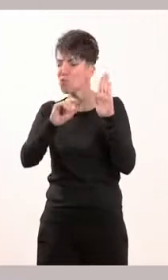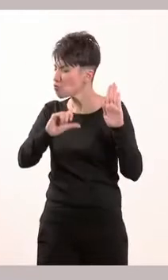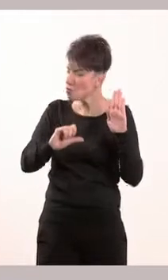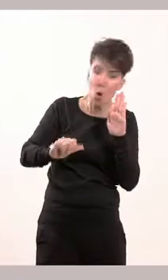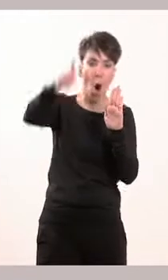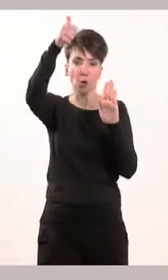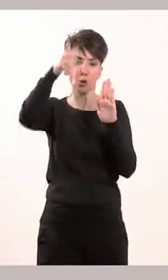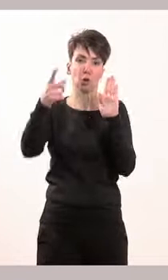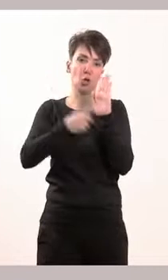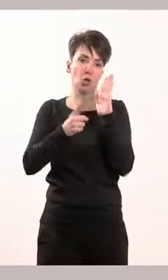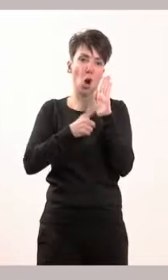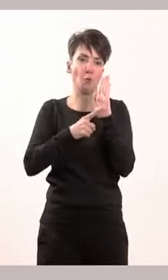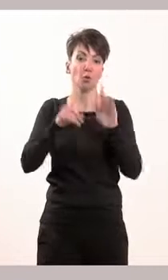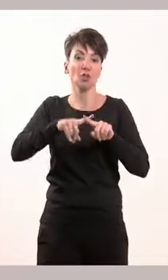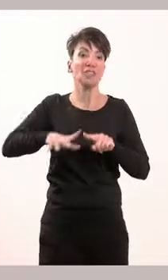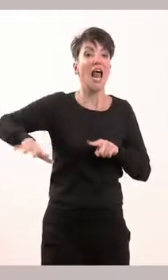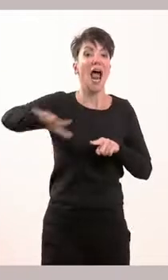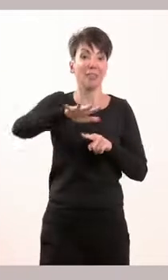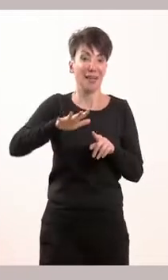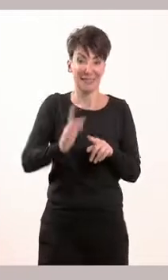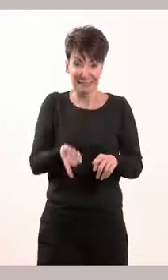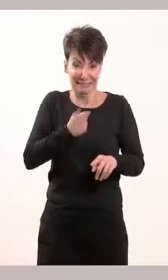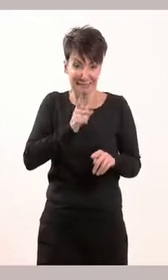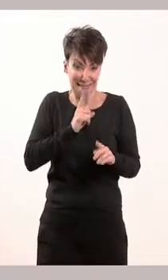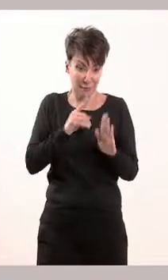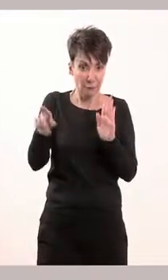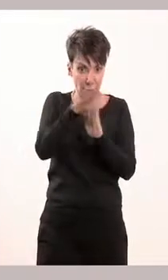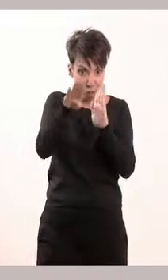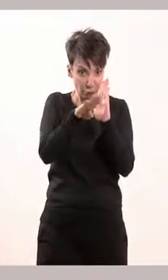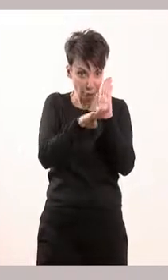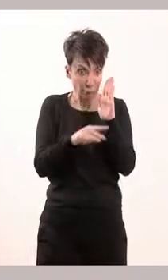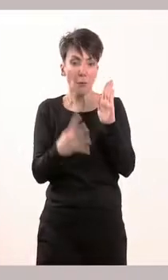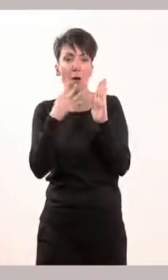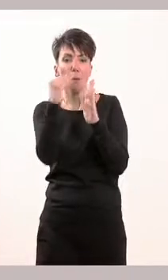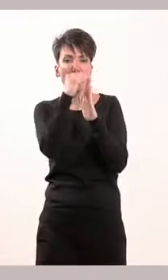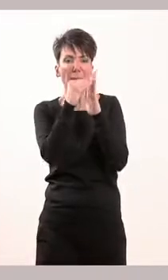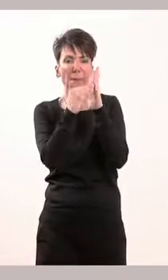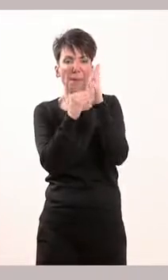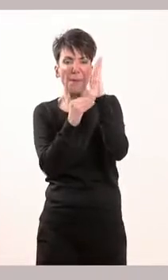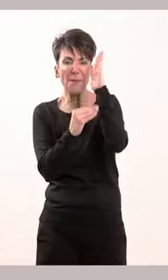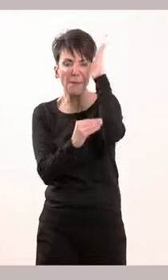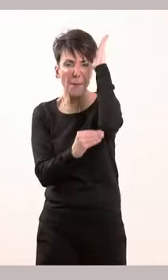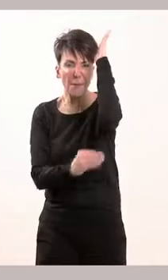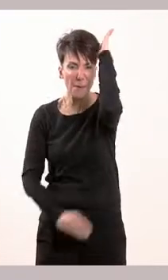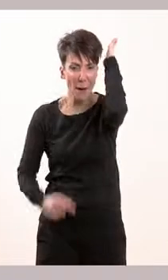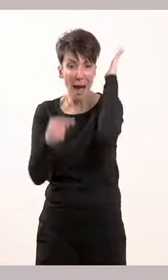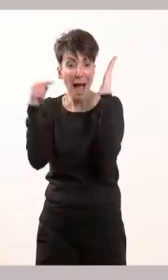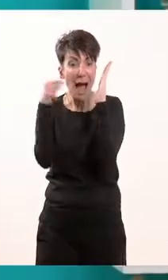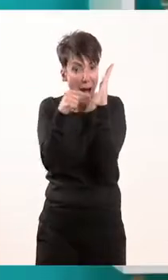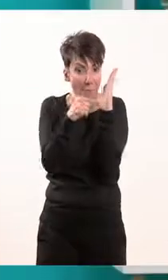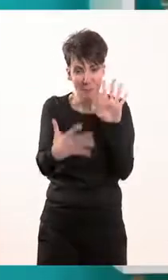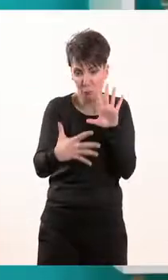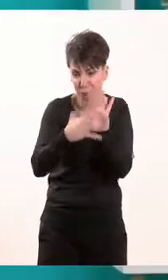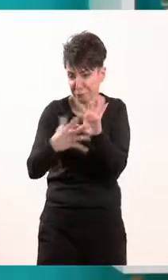του ελληνικού κράτους. Εκεί, στο ελληνικό σύνταγμα, στηρίζονται όλοι οι υπόλοιποι νόμοι της ελληνικής πολιτείας.